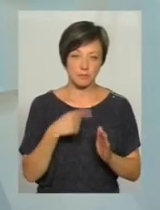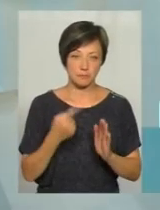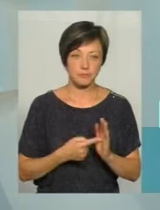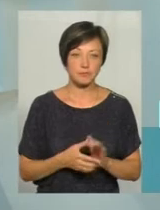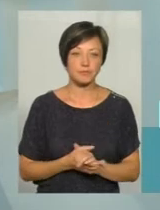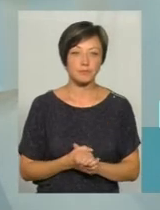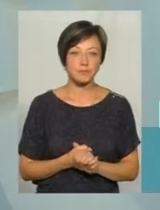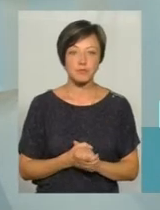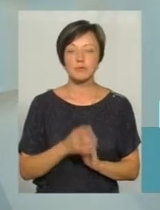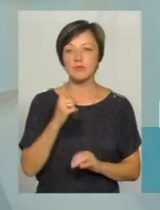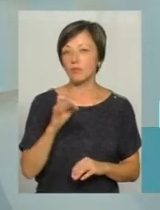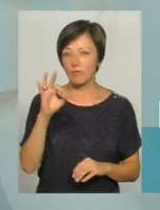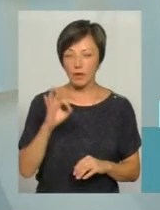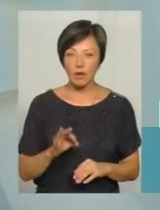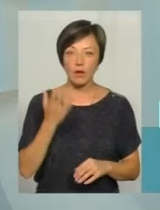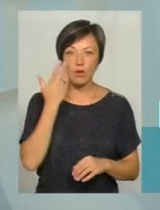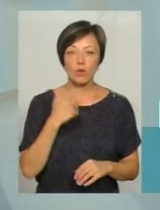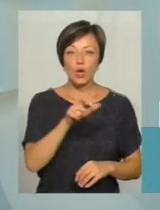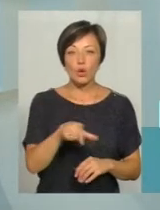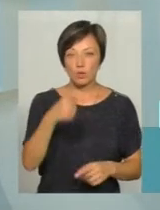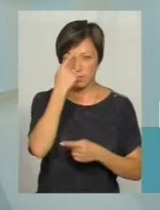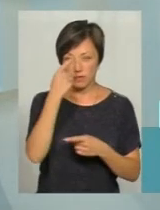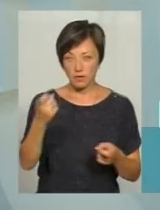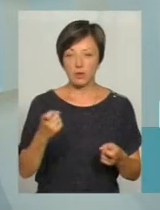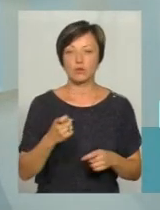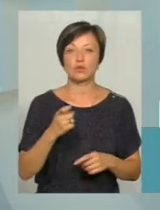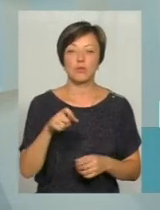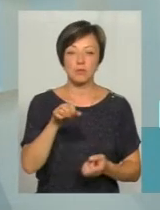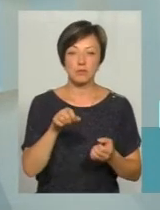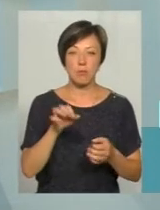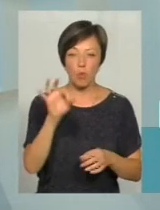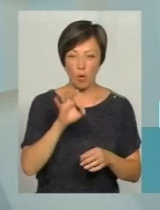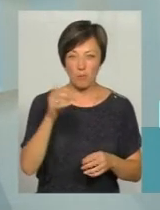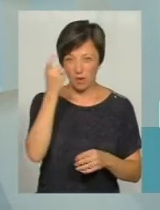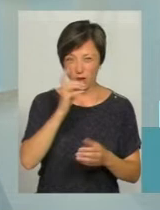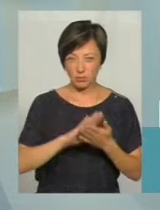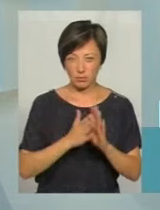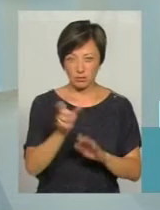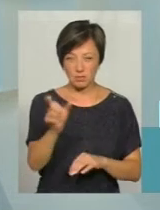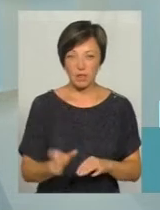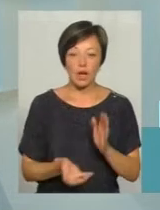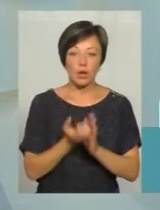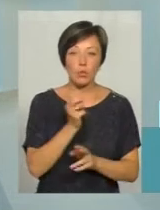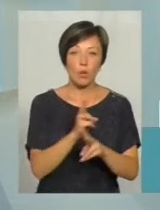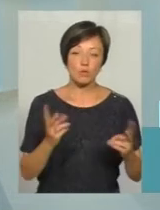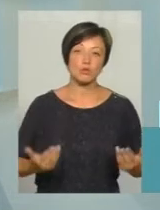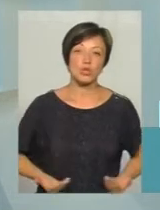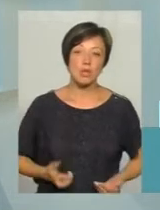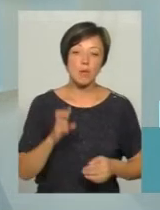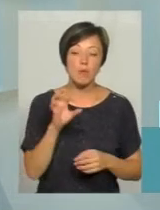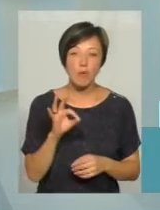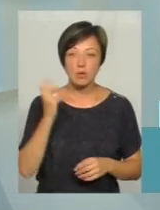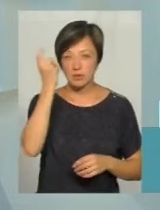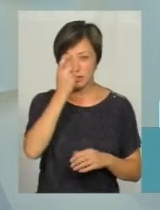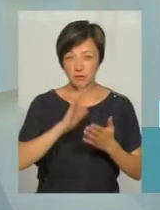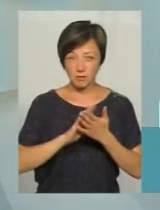Безперечно, коли громадяни повідомляють на службуства про водія, який керують підпитку, то вони фактично рятують комусь життя, тому що водій в